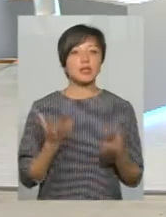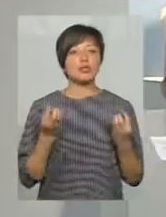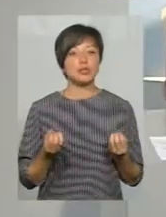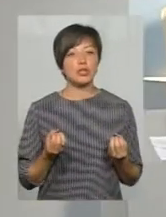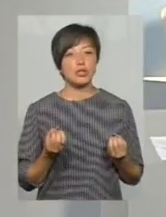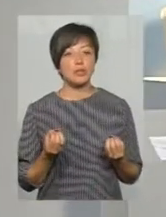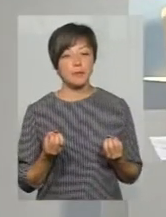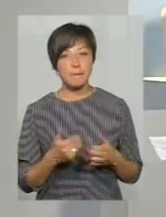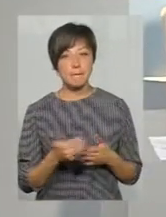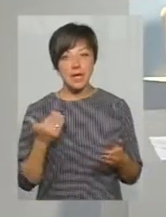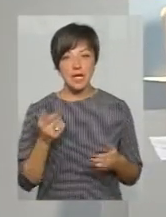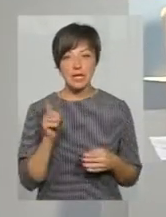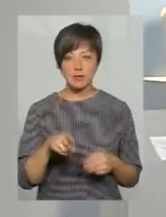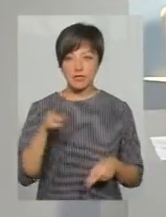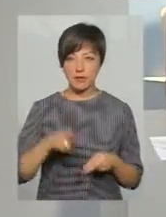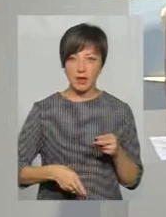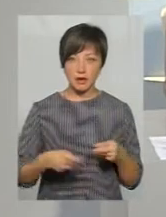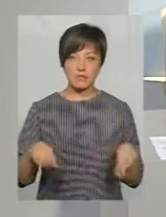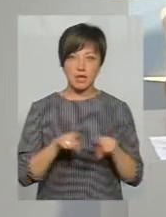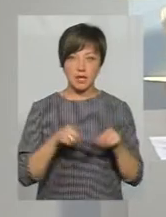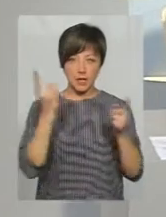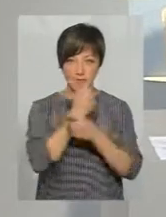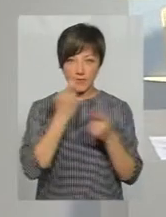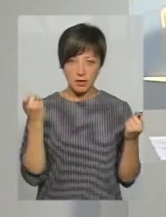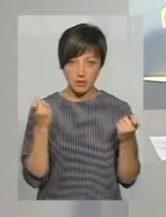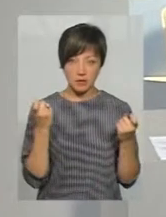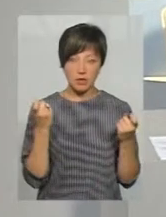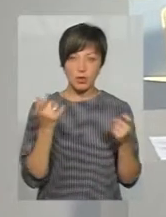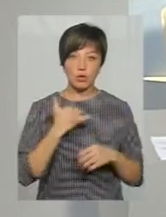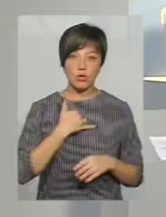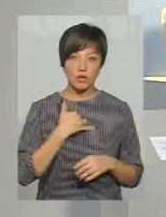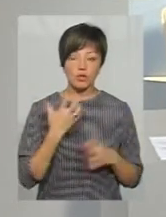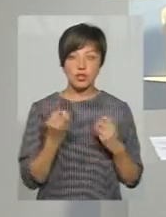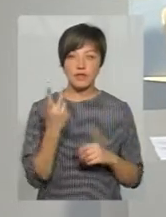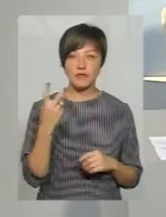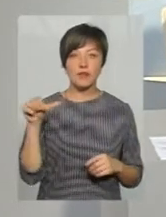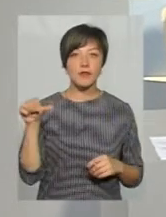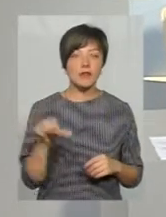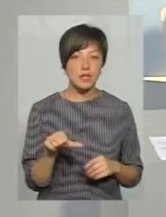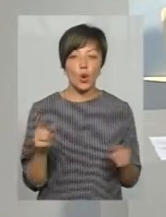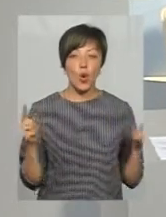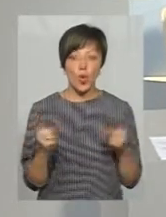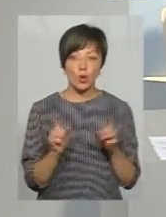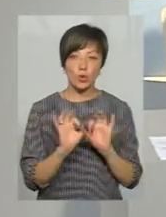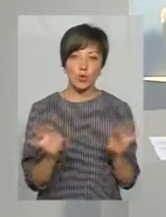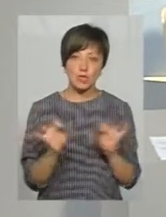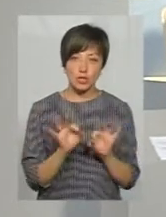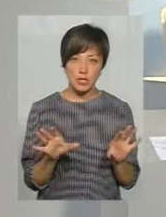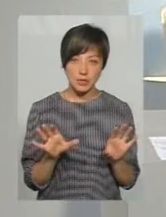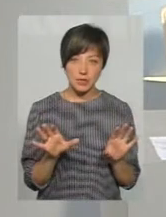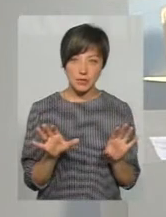перед тим, як ми завершимо все ж таки ефір, в нас буквально ще дві хвилини є, коротко розкажіть про те,